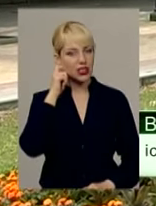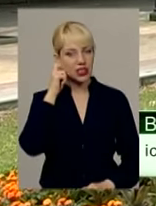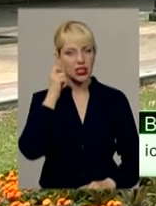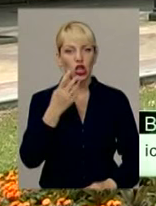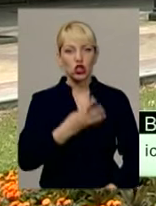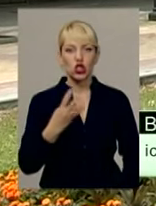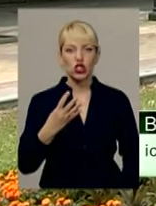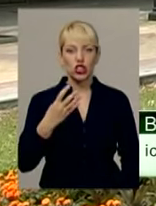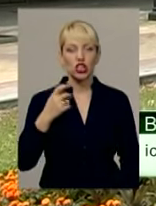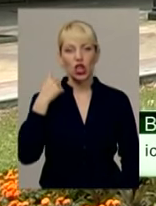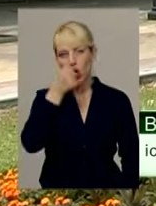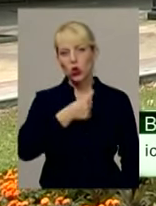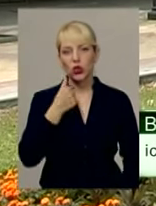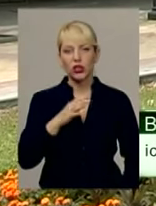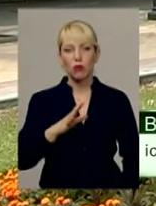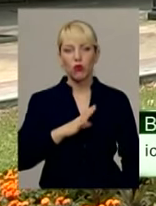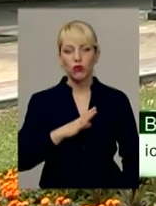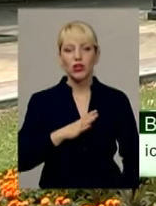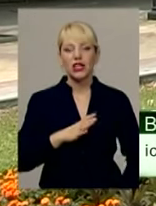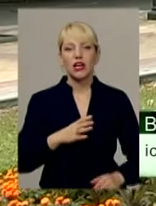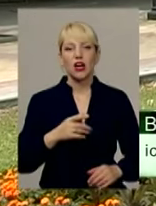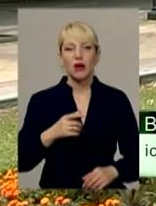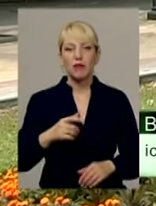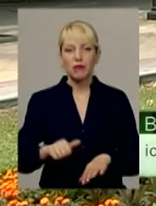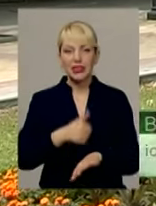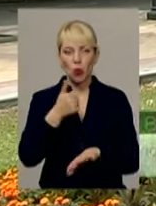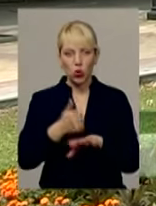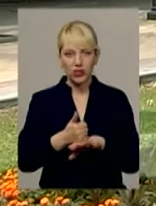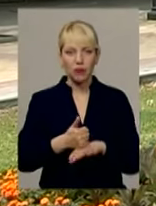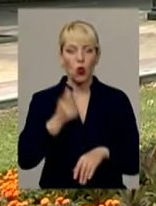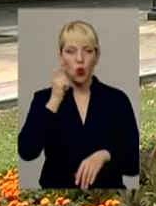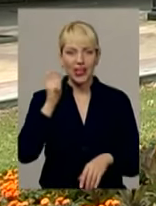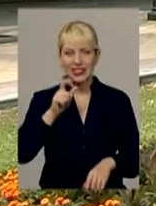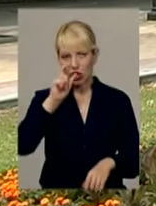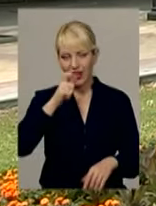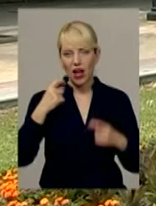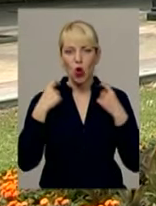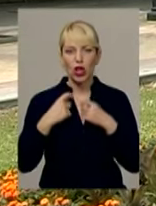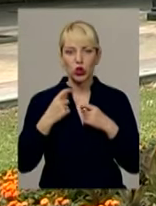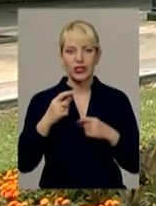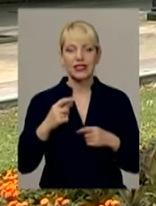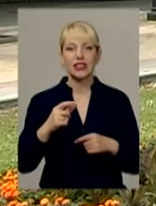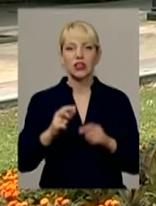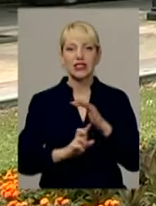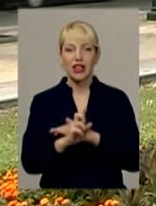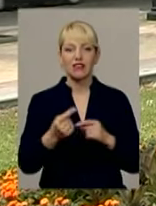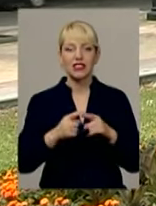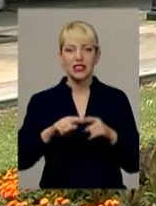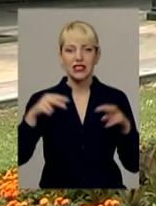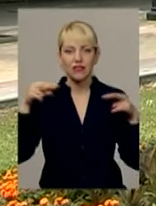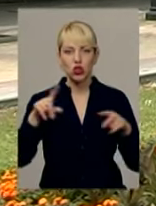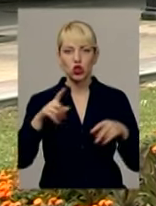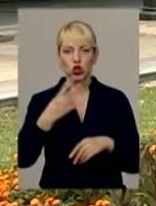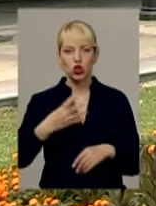роки, був метрополитом Української греко-католицької церкви. Про що це свідчить? Це говорить, що цілих 44